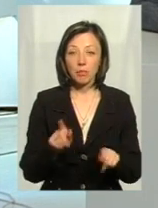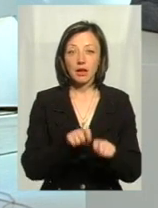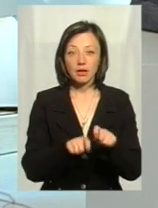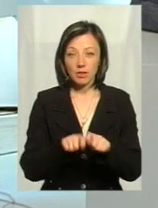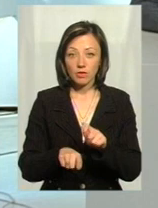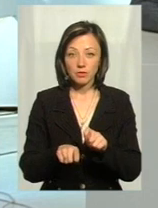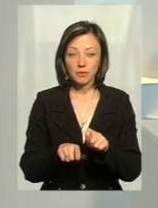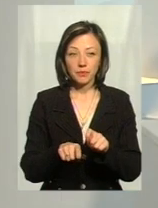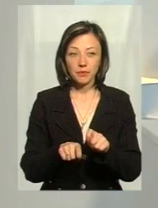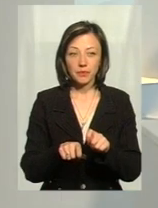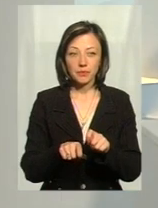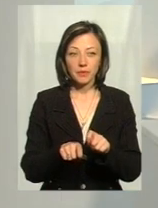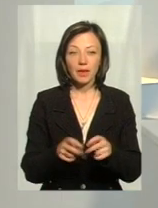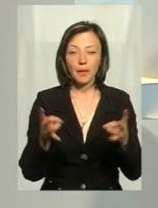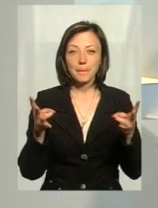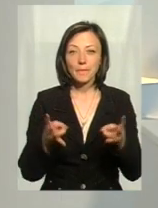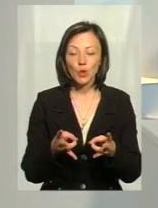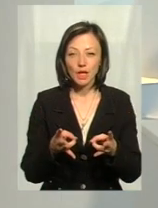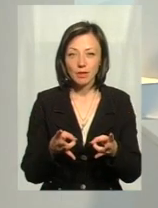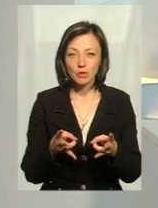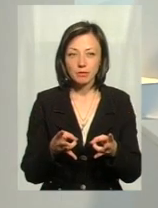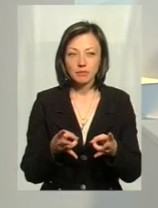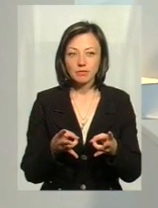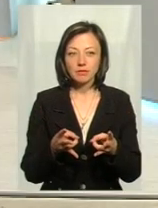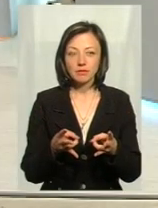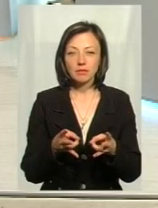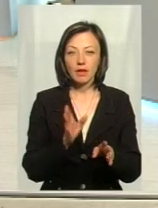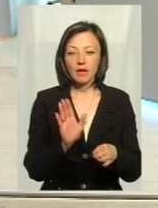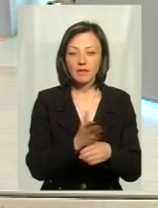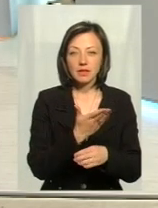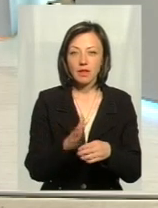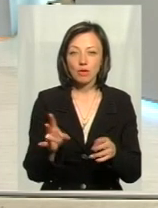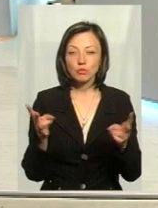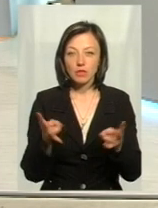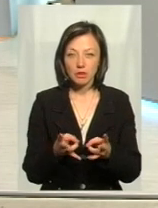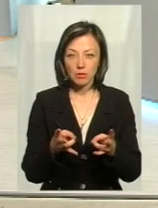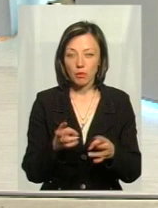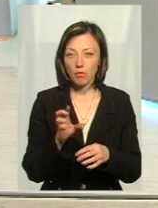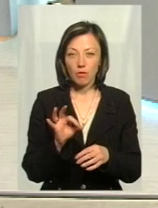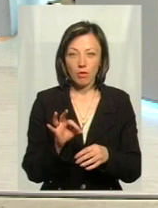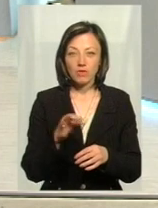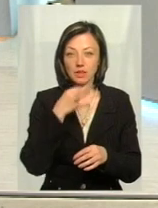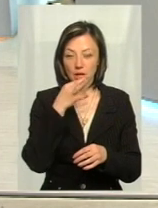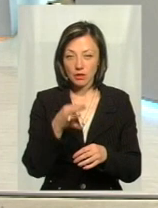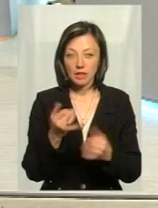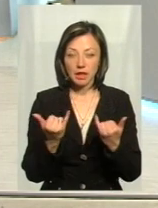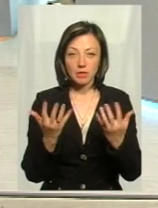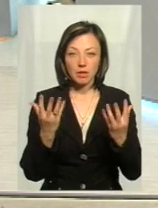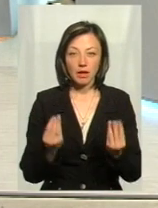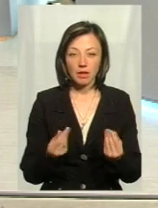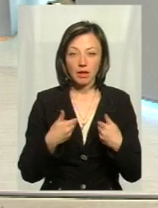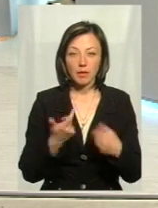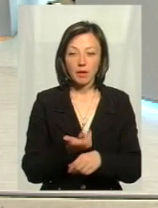бомбить в тому напрямку, де потрібно. Тобто відсікає то, що потрібно. Тому що, я думаю, що він скаже, що на даний момент